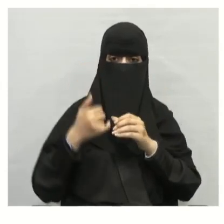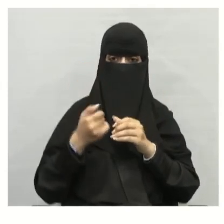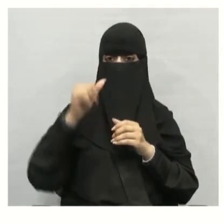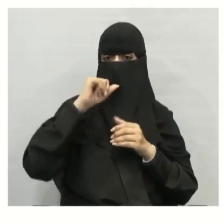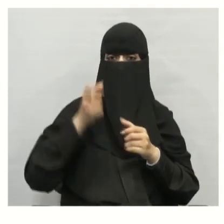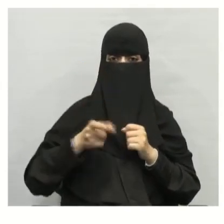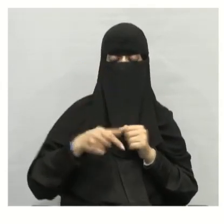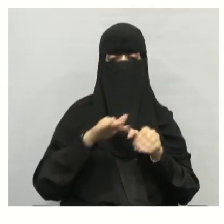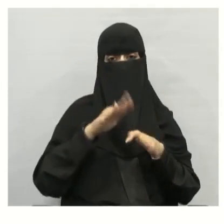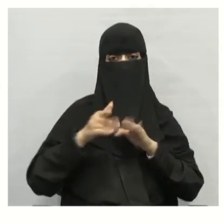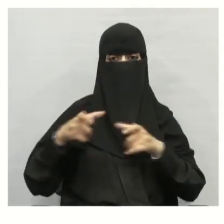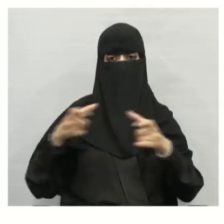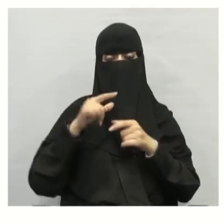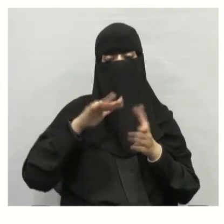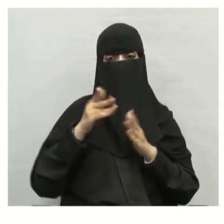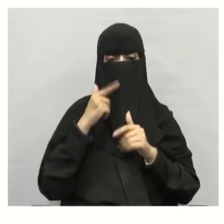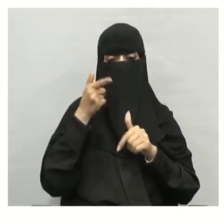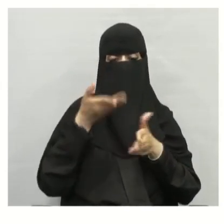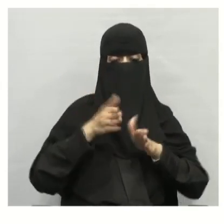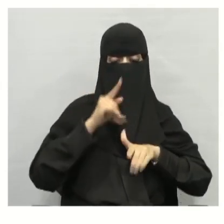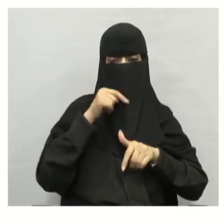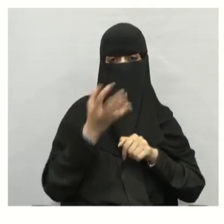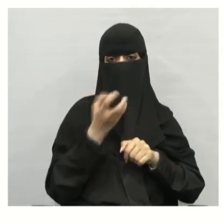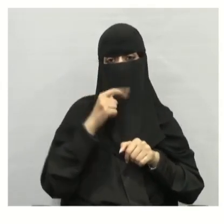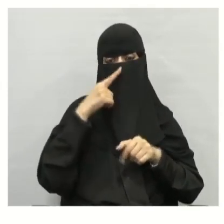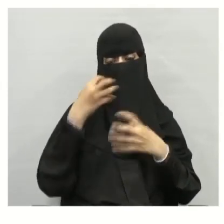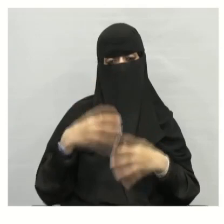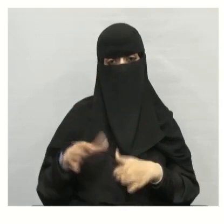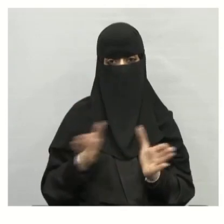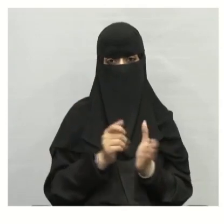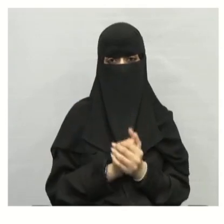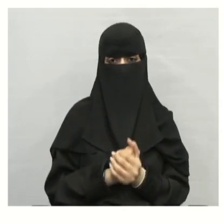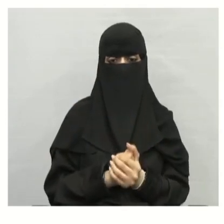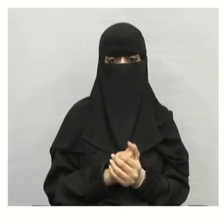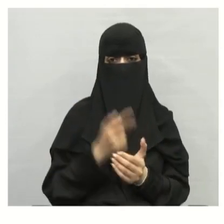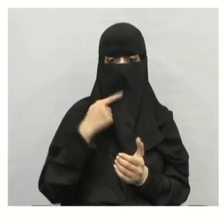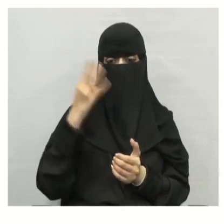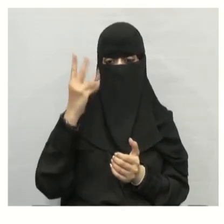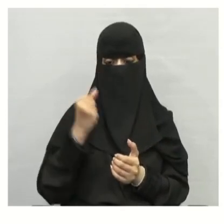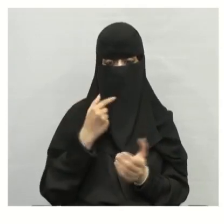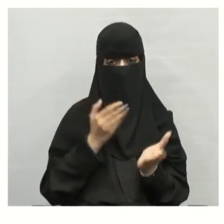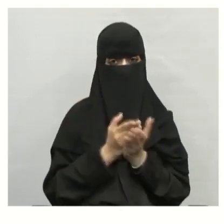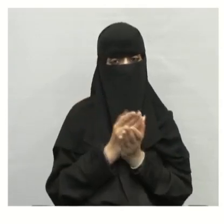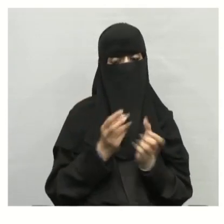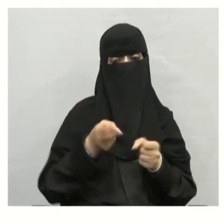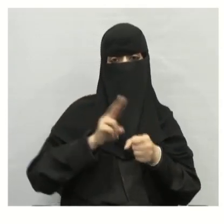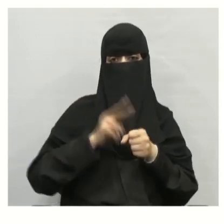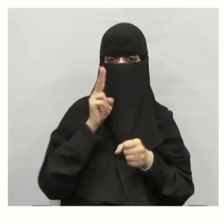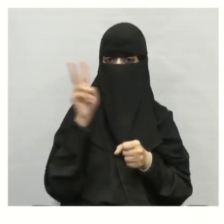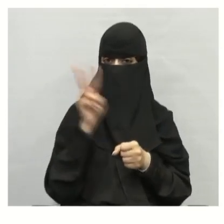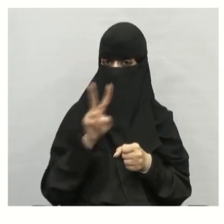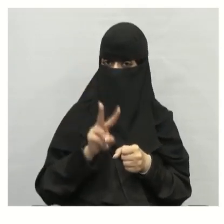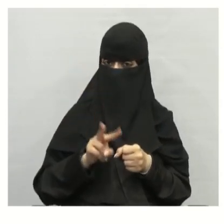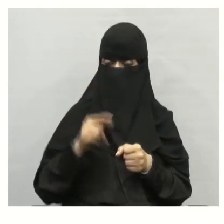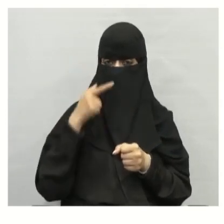الأنهار والبحيرات والبحار أيضا يعد مصدر لتلوث الماء إذن لنعد الطرق تلوث الماء العديدة قد